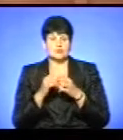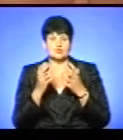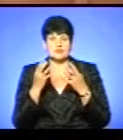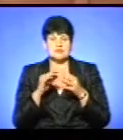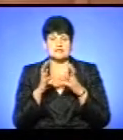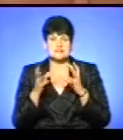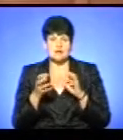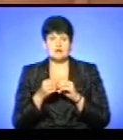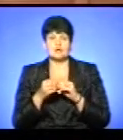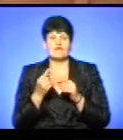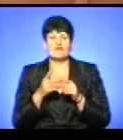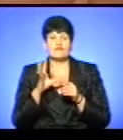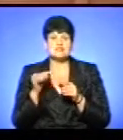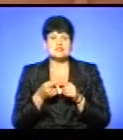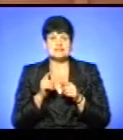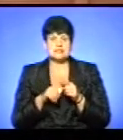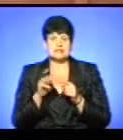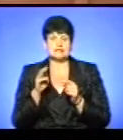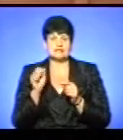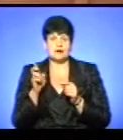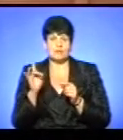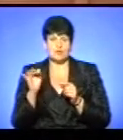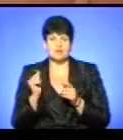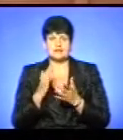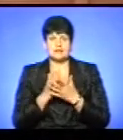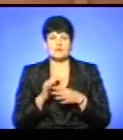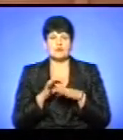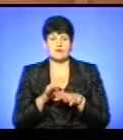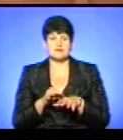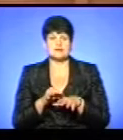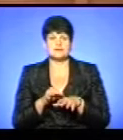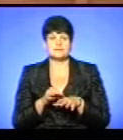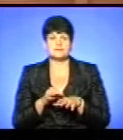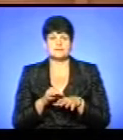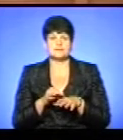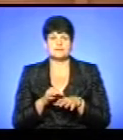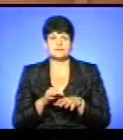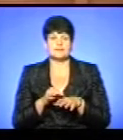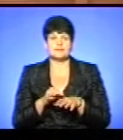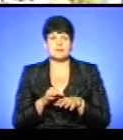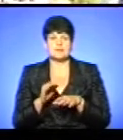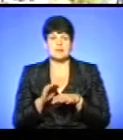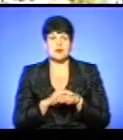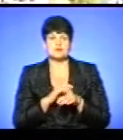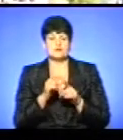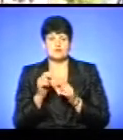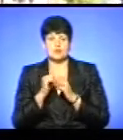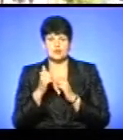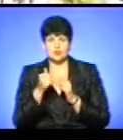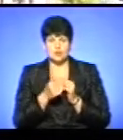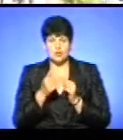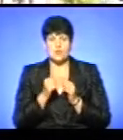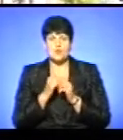Загалом всі ці табори, які ми проводимо, вони є проведені з архієрецького благословення щороку. Тобто